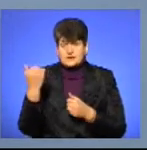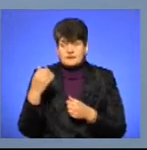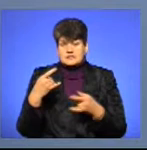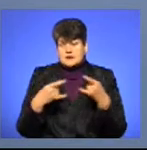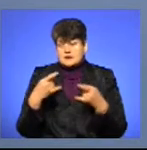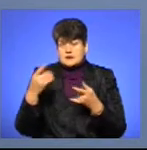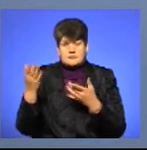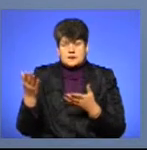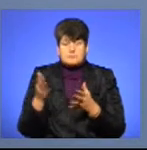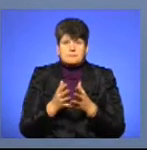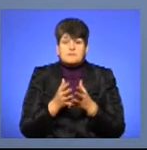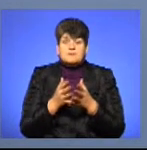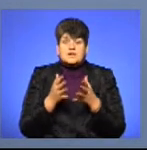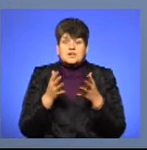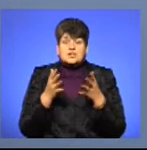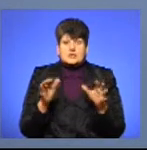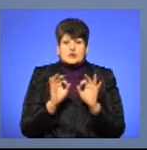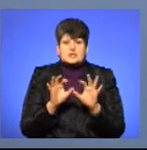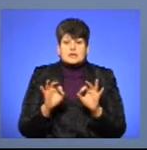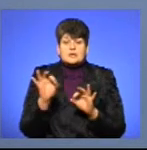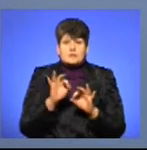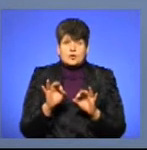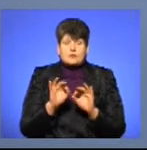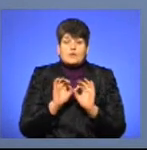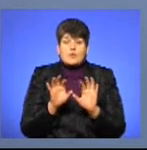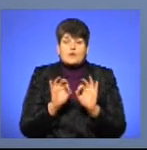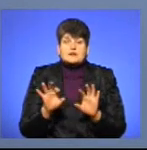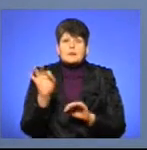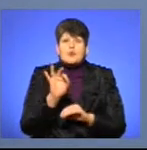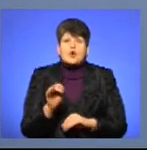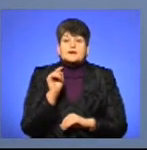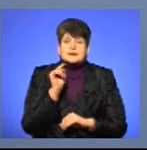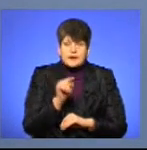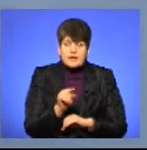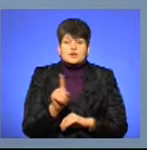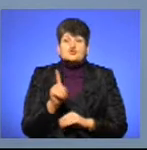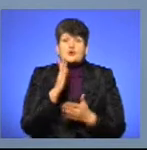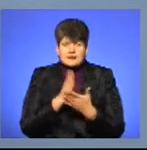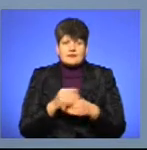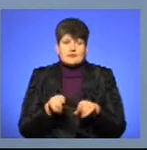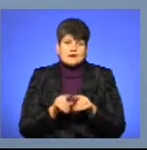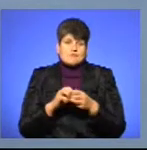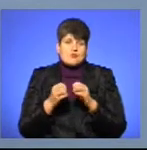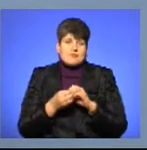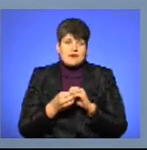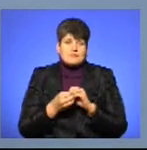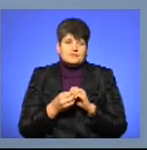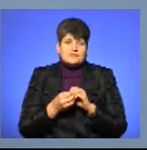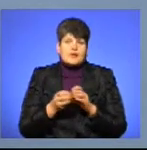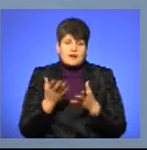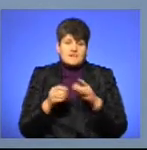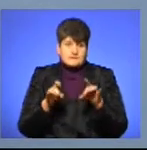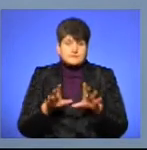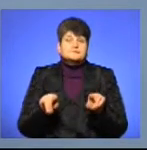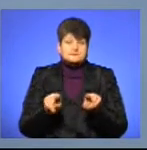телебачення, більше розказувати, пропагувати про те, що є такі проблеми, але вихід завжди